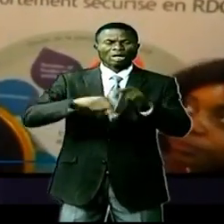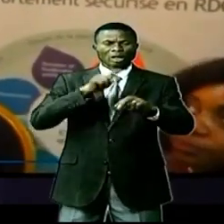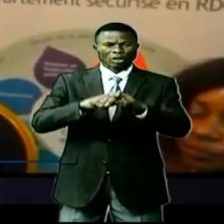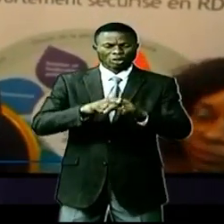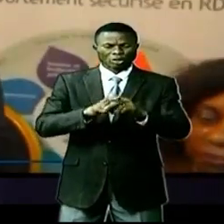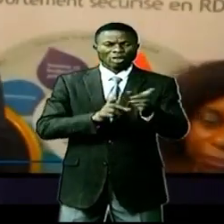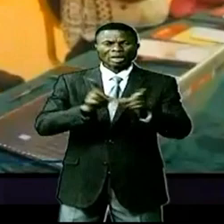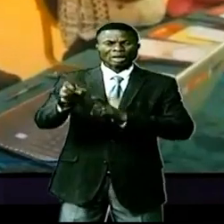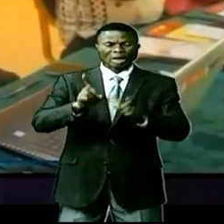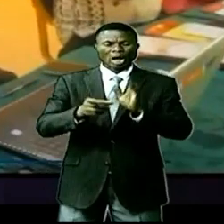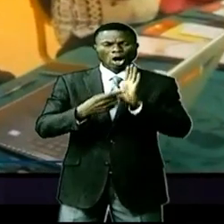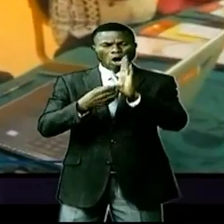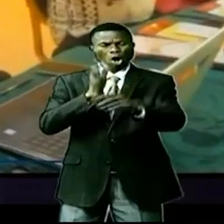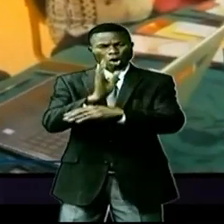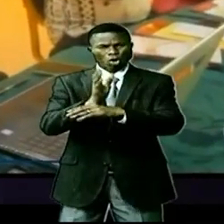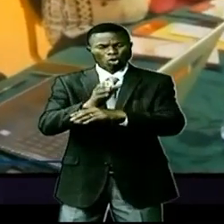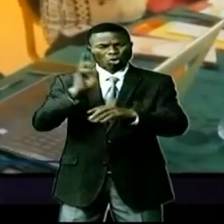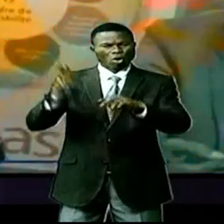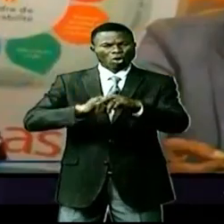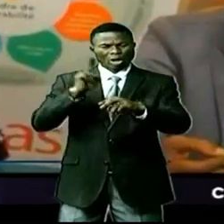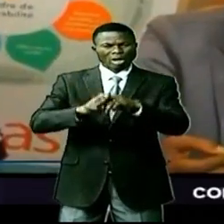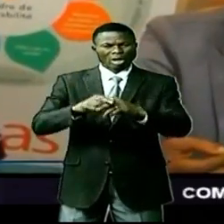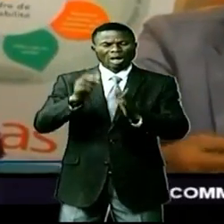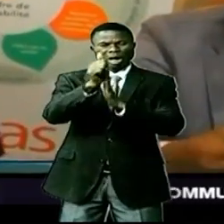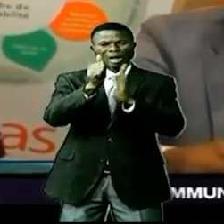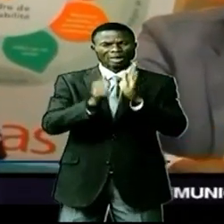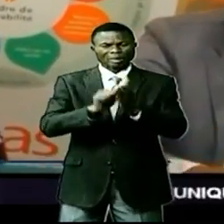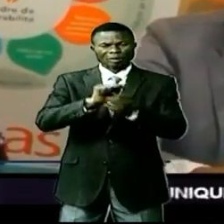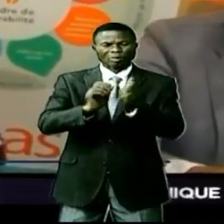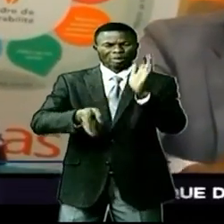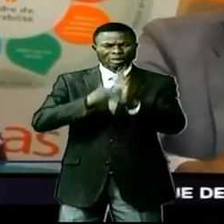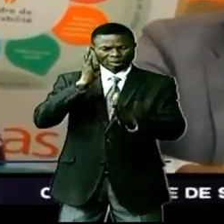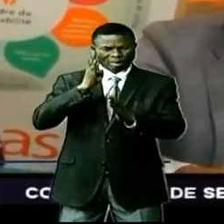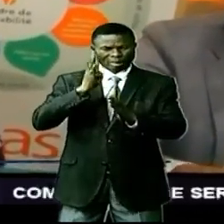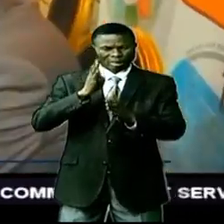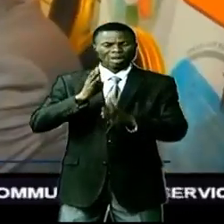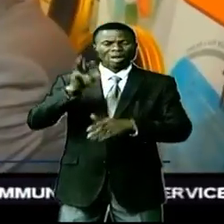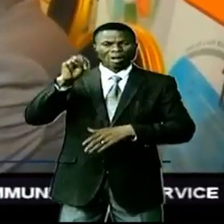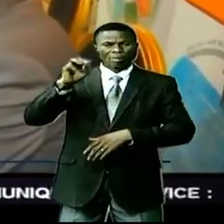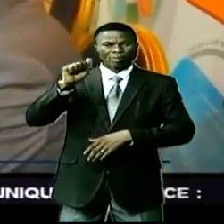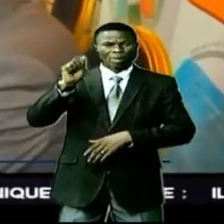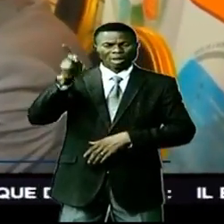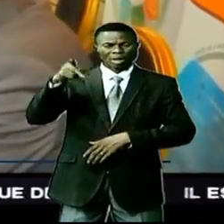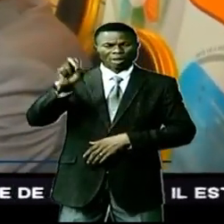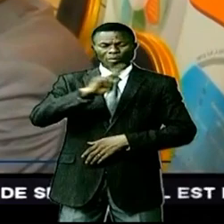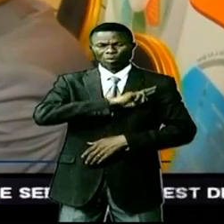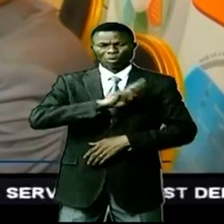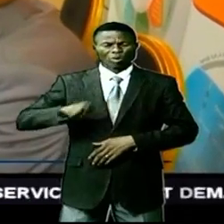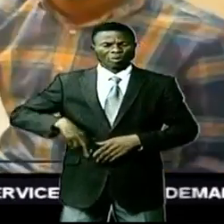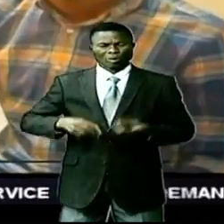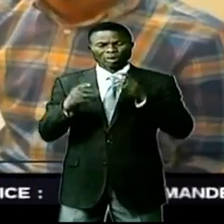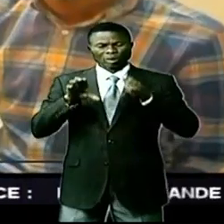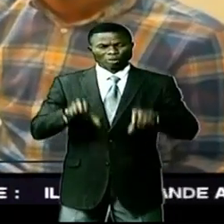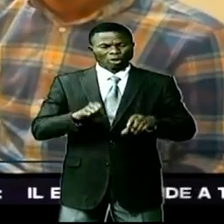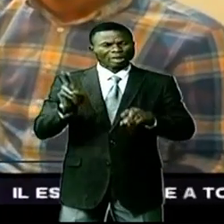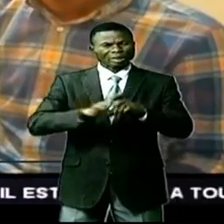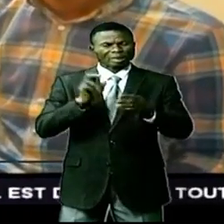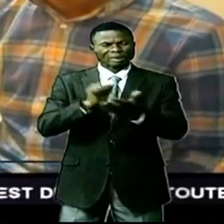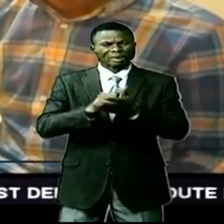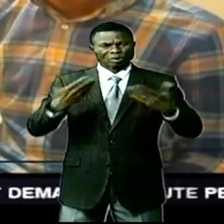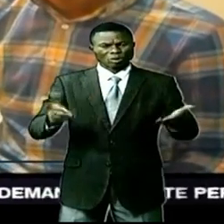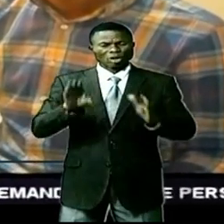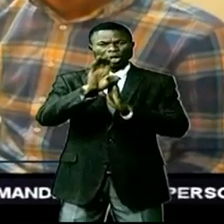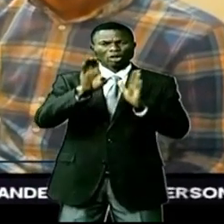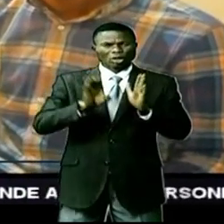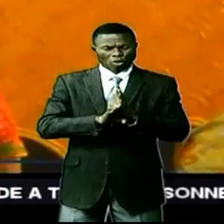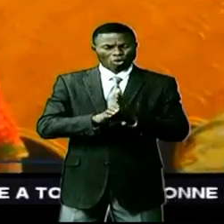directives harmonisées pour l'application de'article 14 du protocole des Maputo en République démocratique du Congo ainsi que les